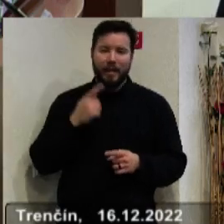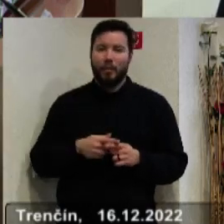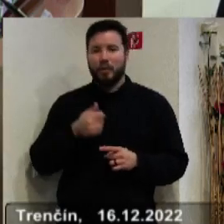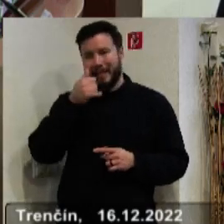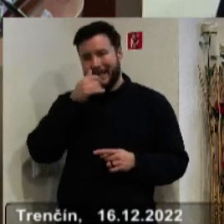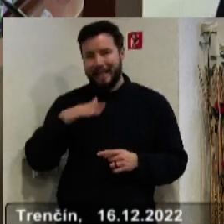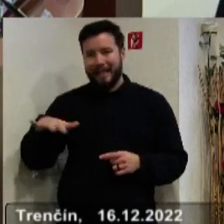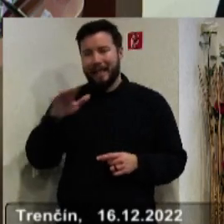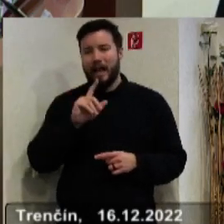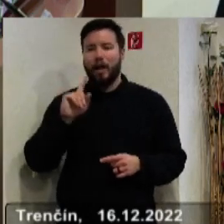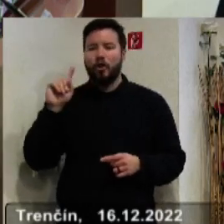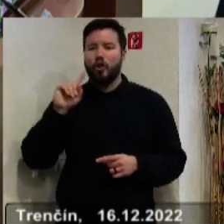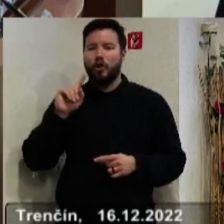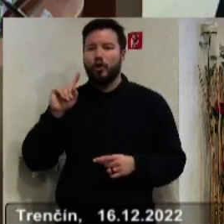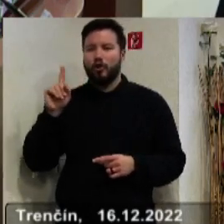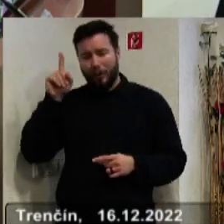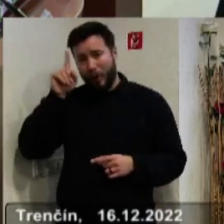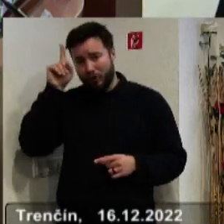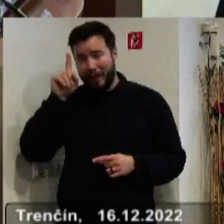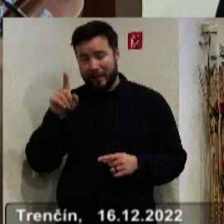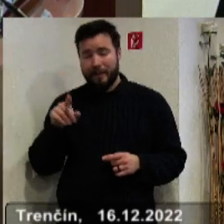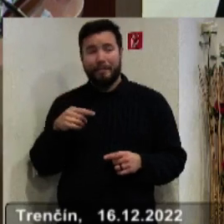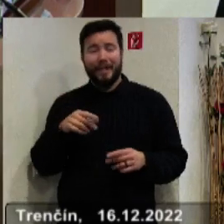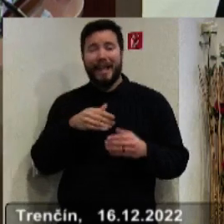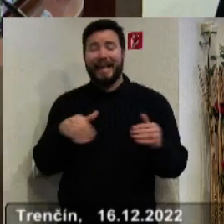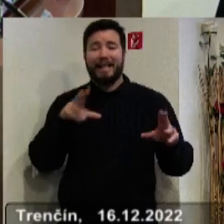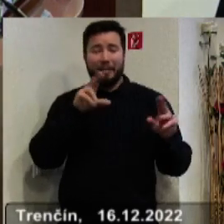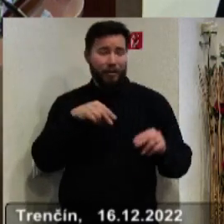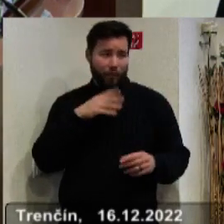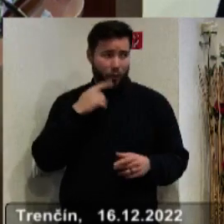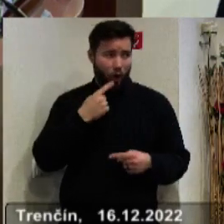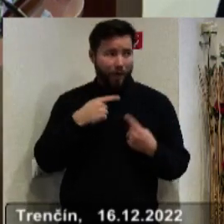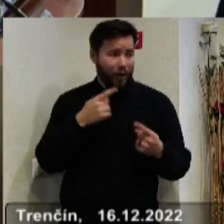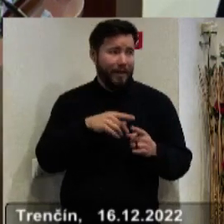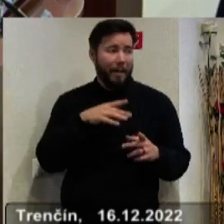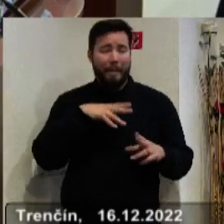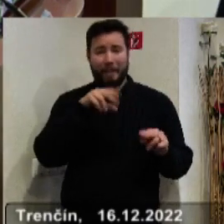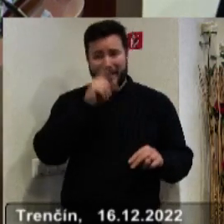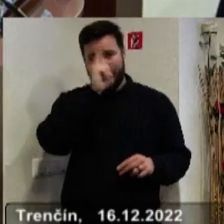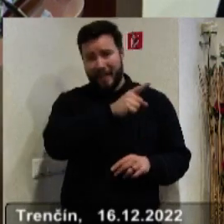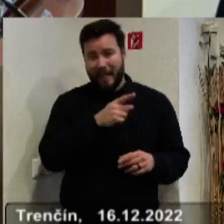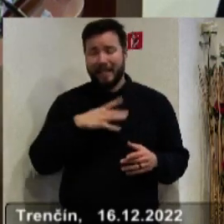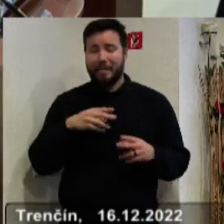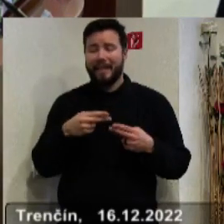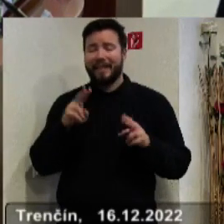Topovčian, hovoril som o tom na rade predsedov a pán predseda o tom vie, že tú tému chcem otvoriť, je otázka